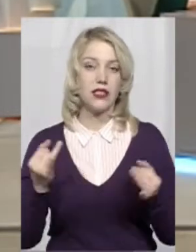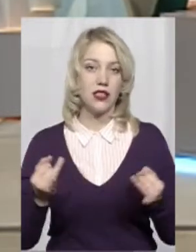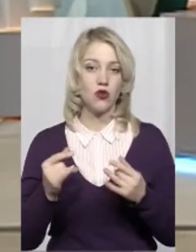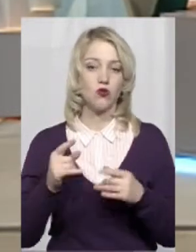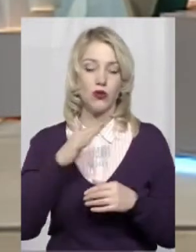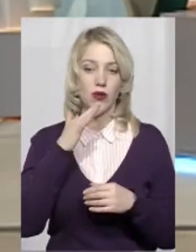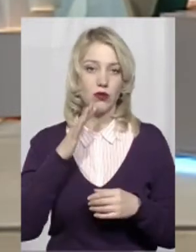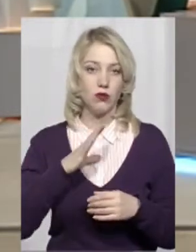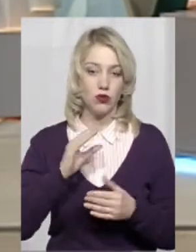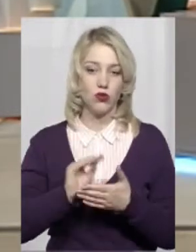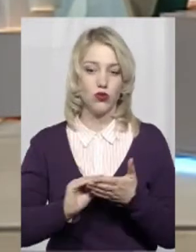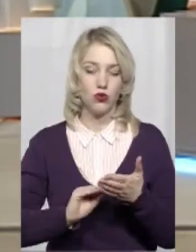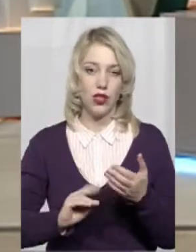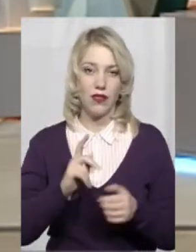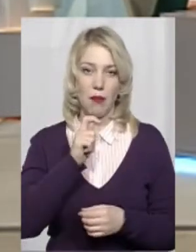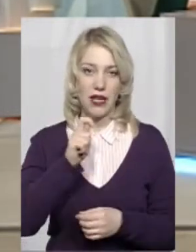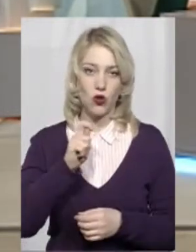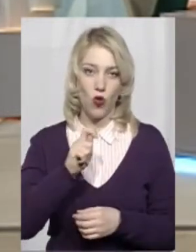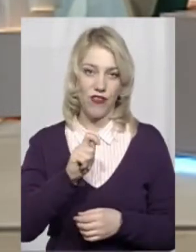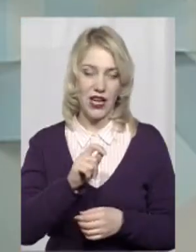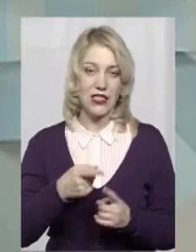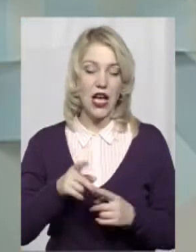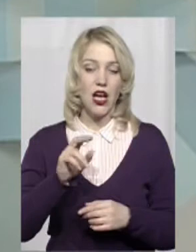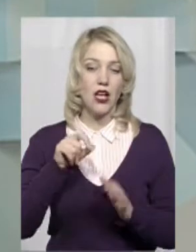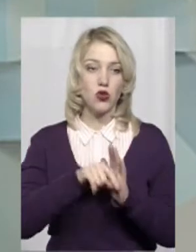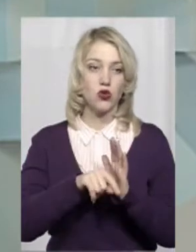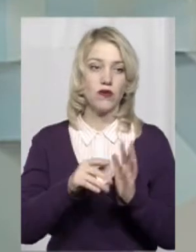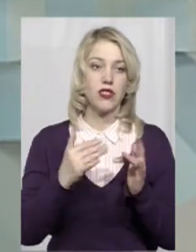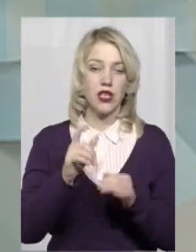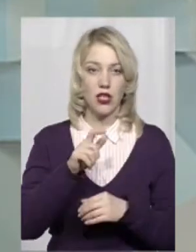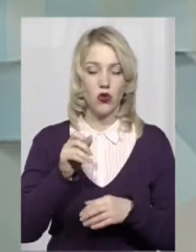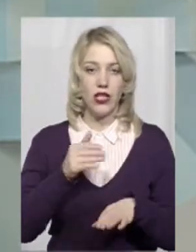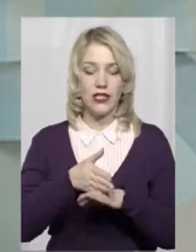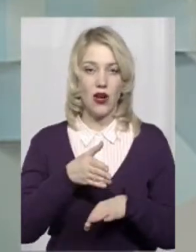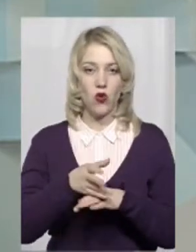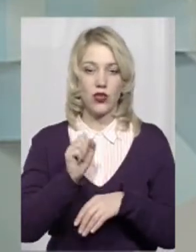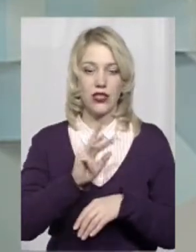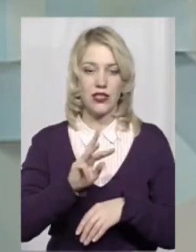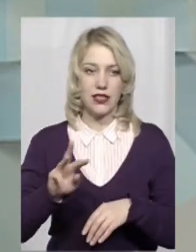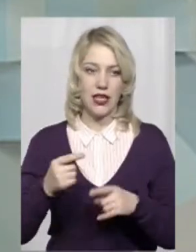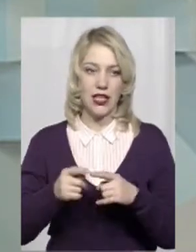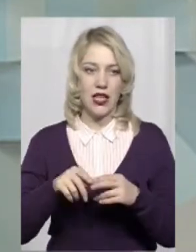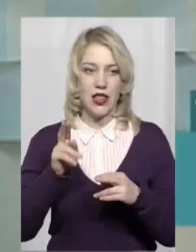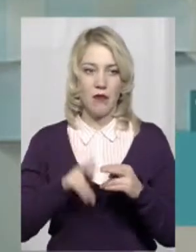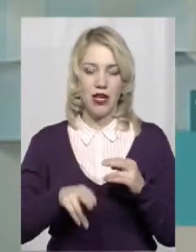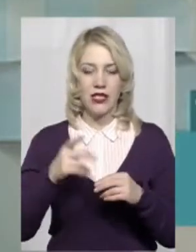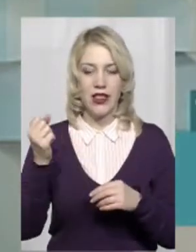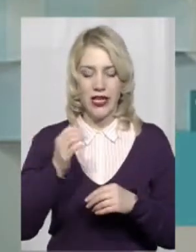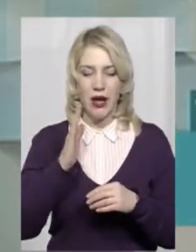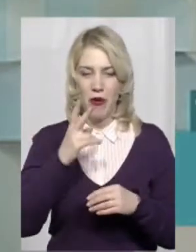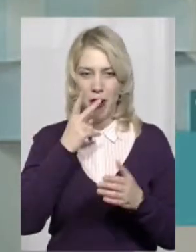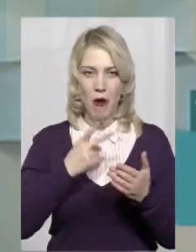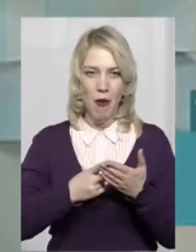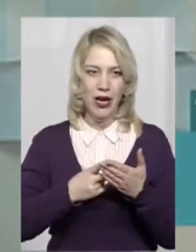сьогодні було багато журналістів на прес-конференції. А стосовно скільки саме людей заходять на сайт, це ми вже десь наприкінці тижня будемо бачити,